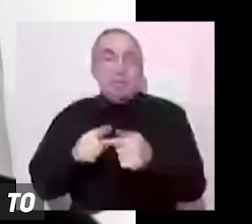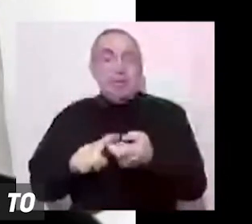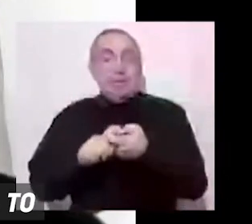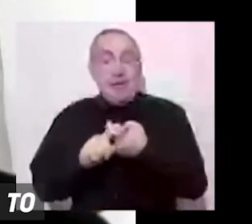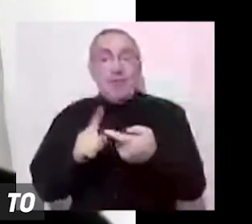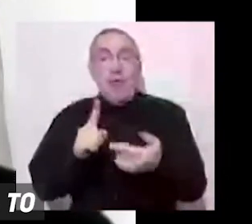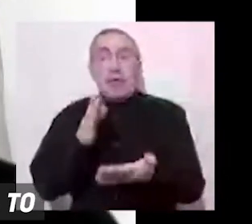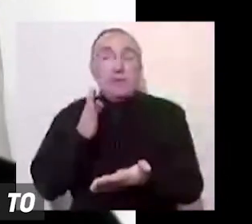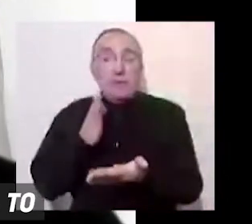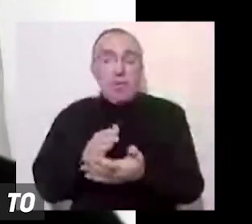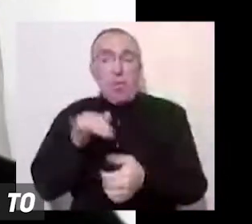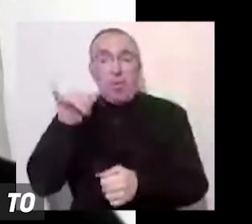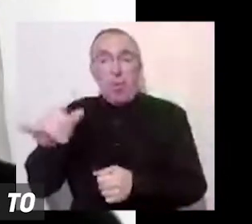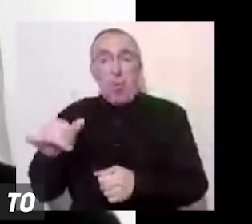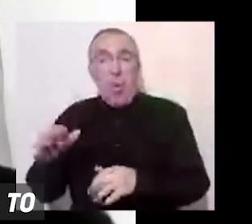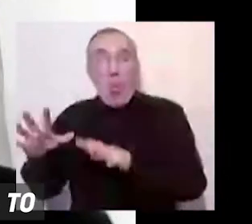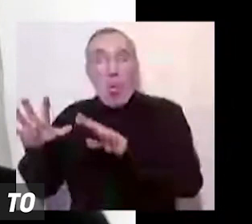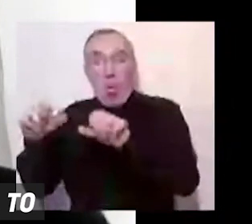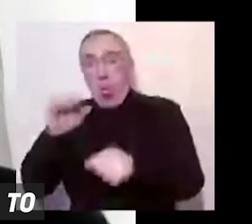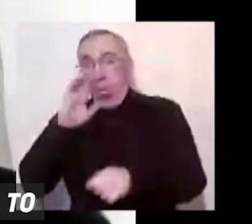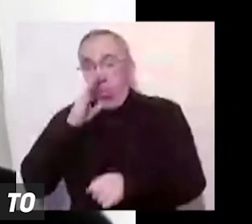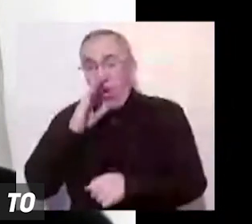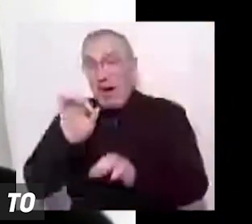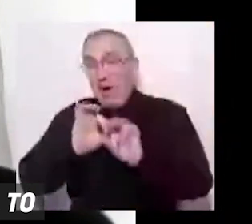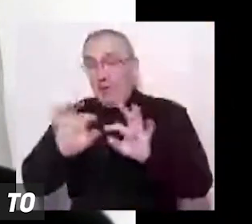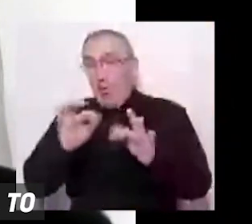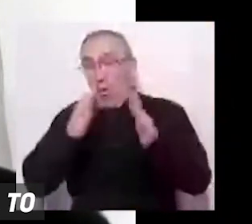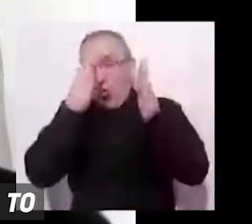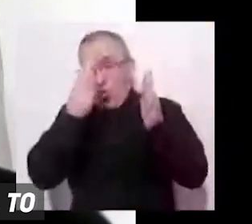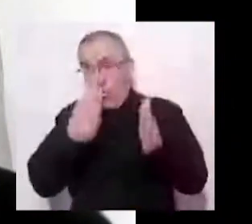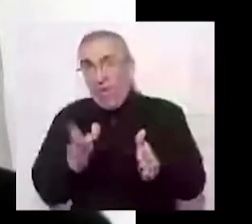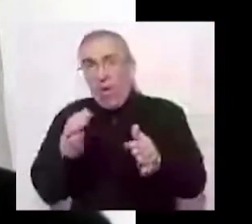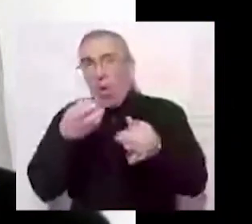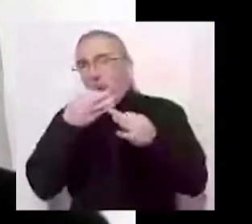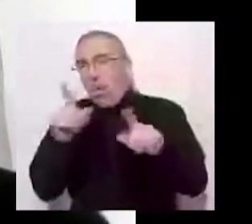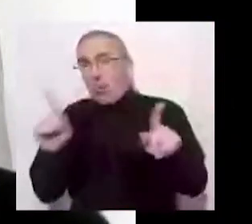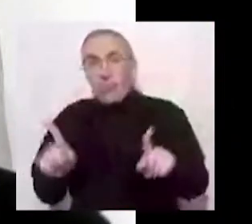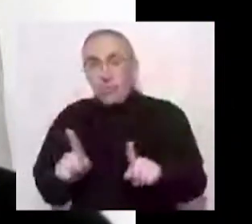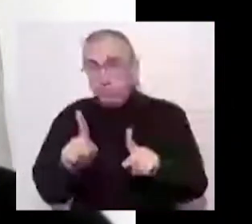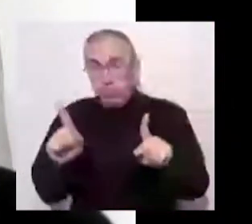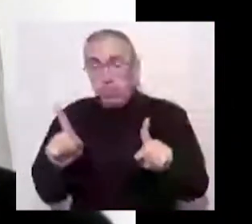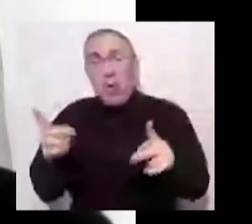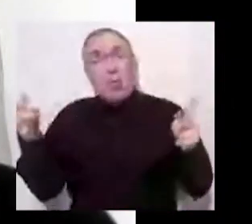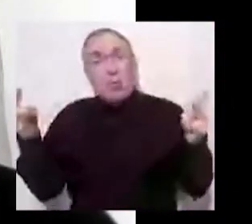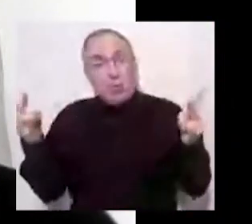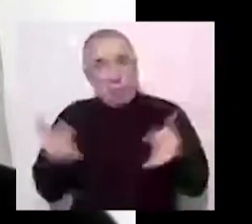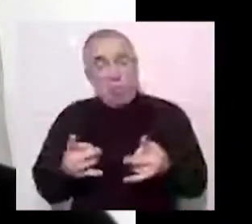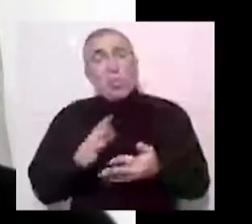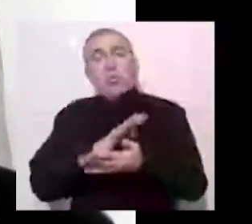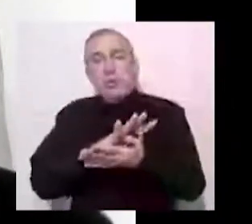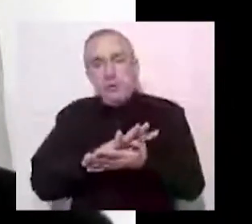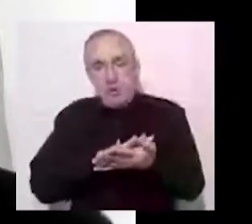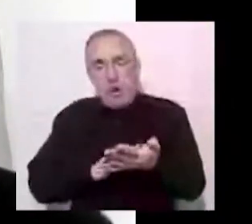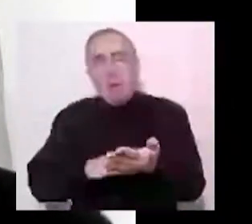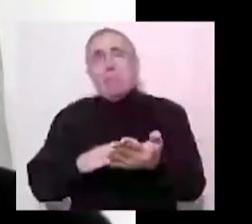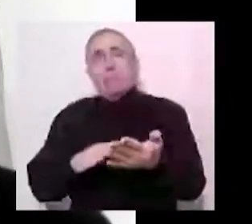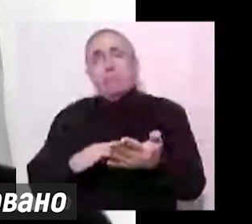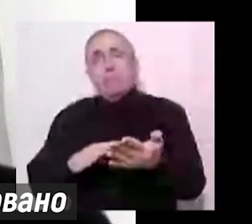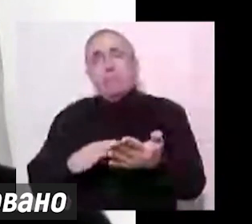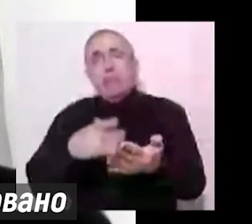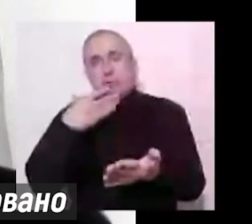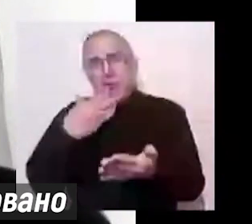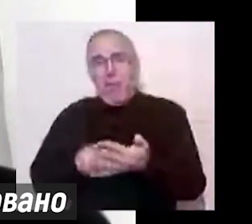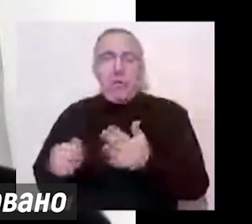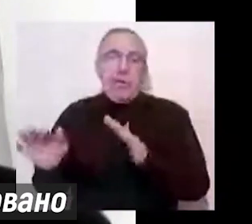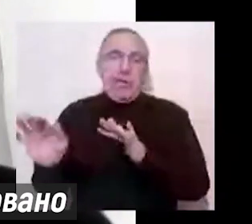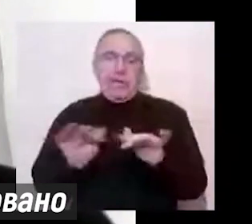є у оккупанта інформація о вас якась, то потрібно і дальше продовжувати свої дійсвия.